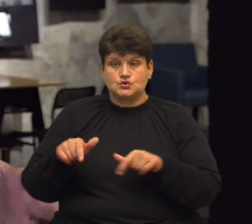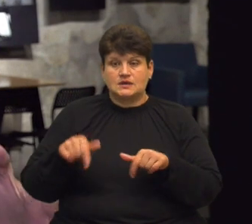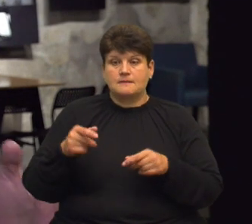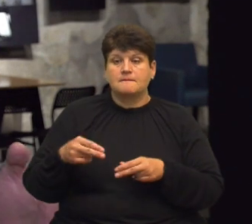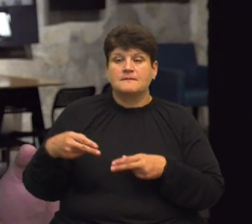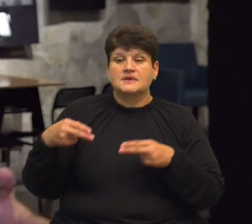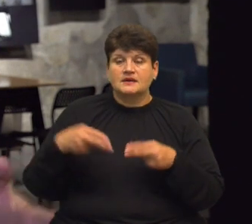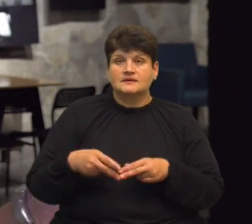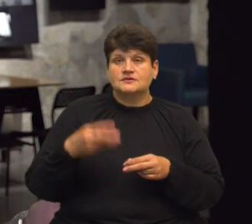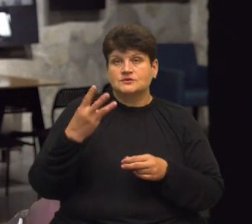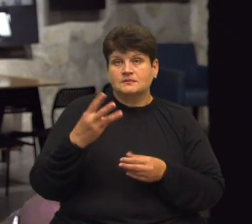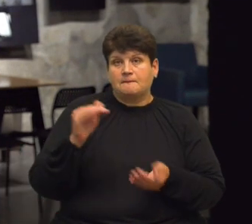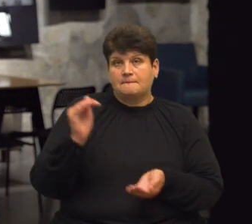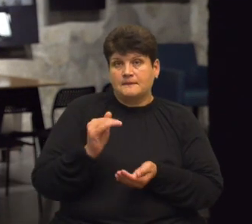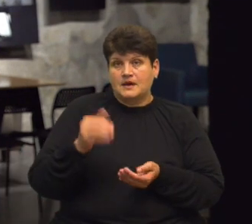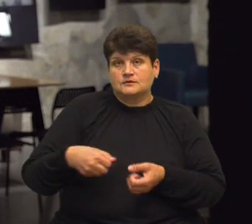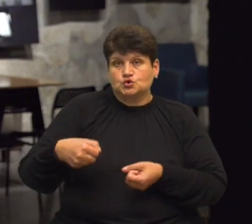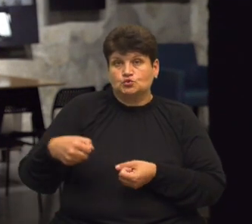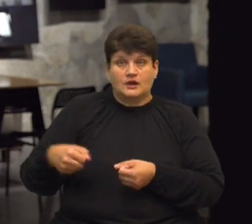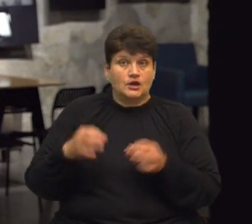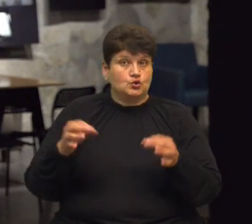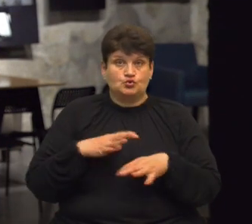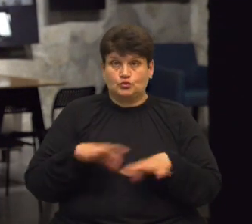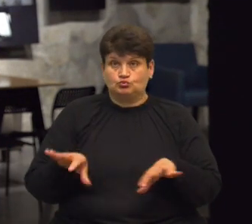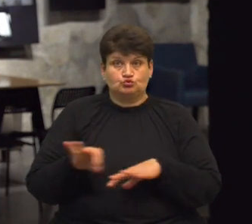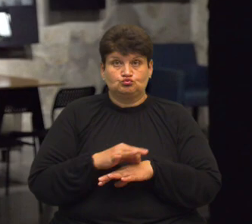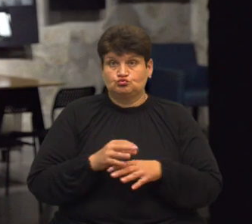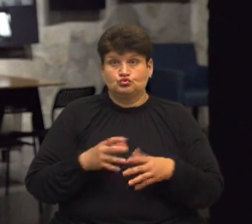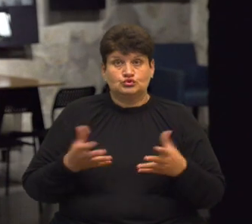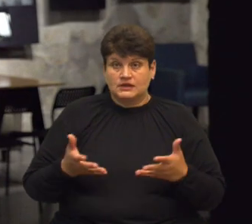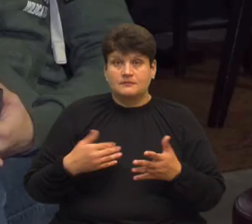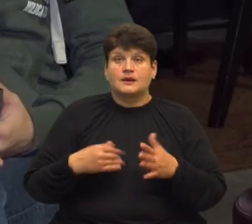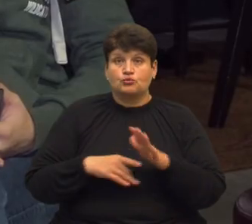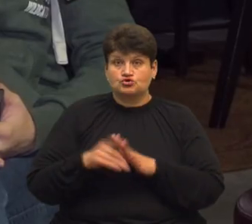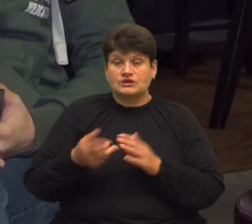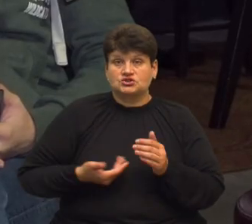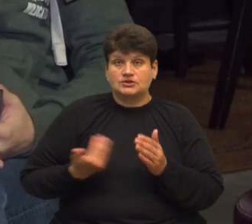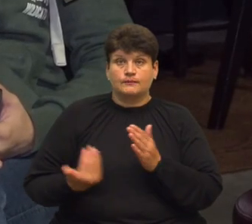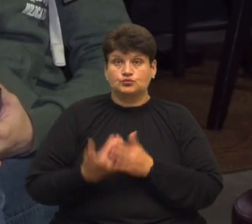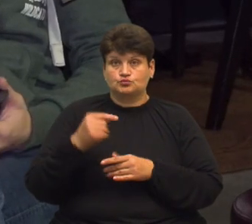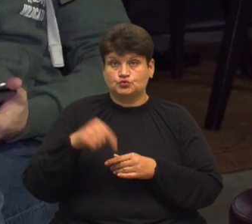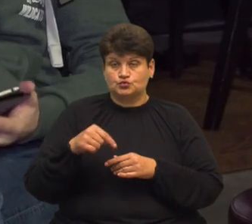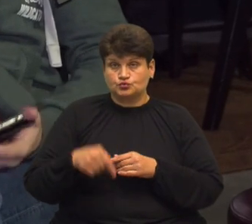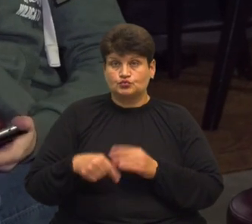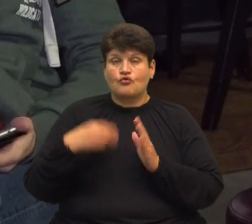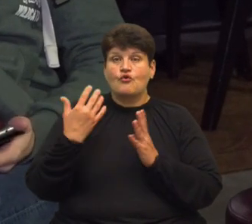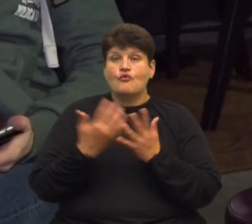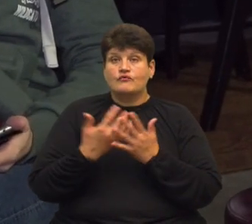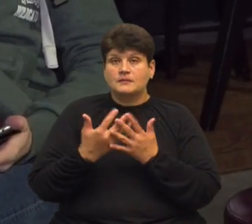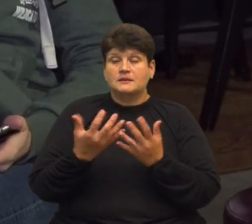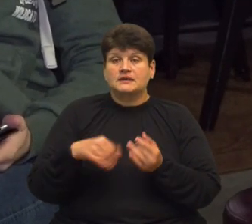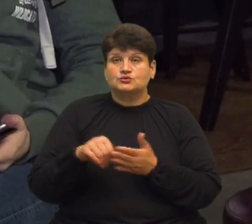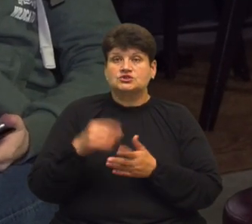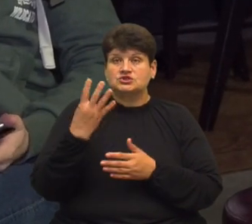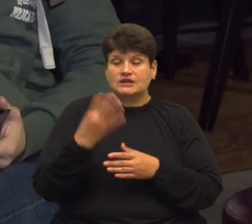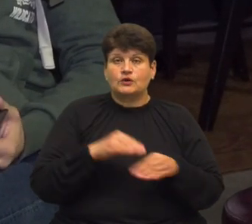трьома невеличкими сумками речей, і більше нічого у не було з дружиною. Тобто ми також починали своє життя наново тут. У фільмі взяли участь четверо переселенців з